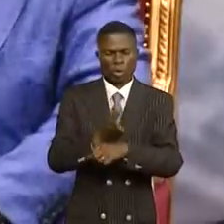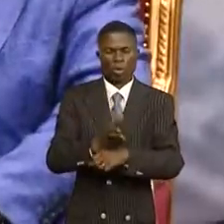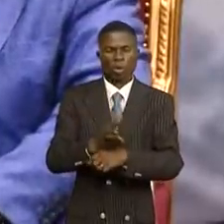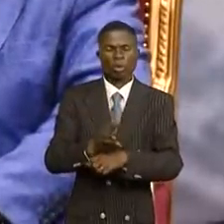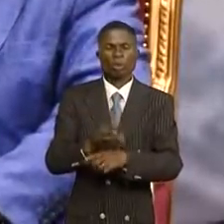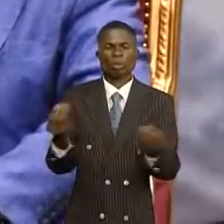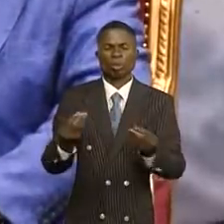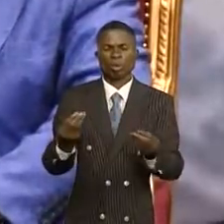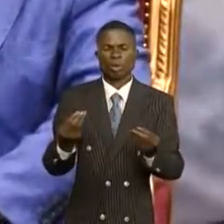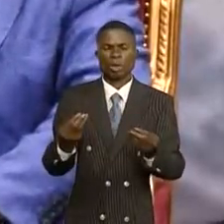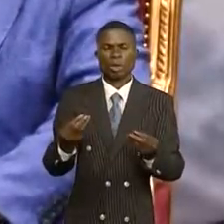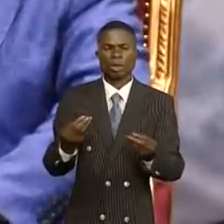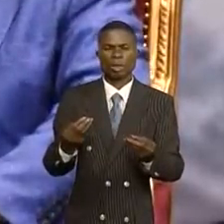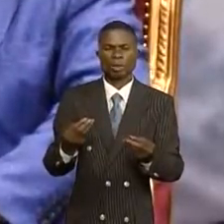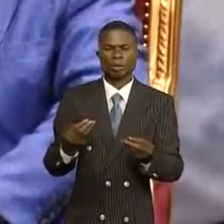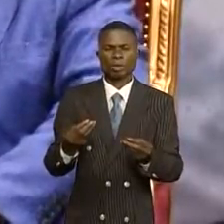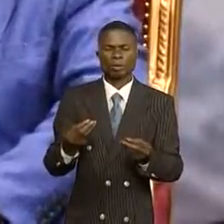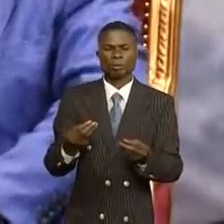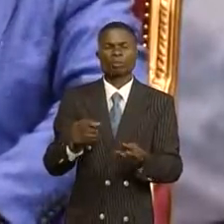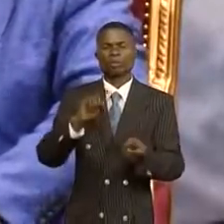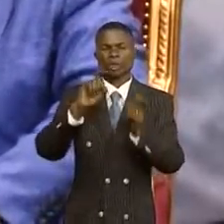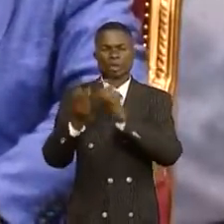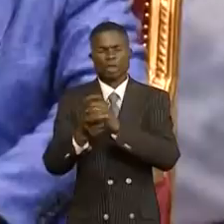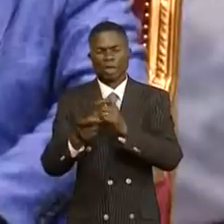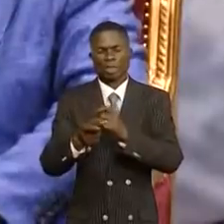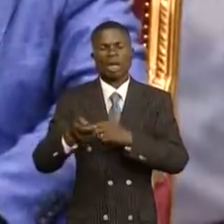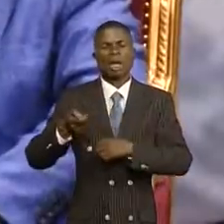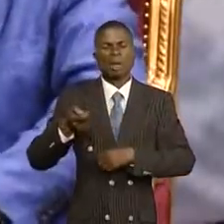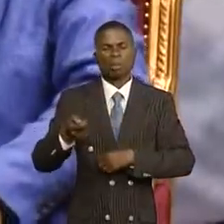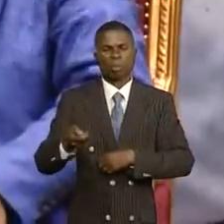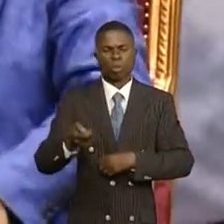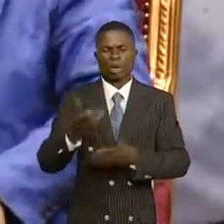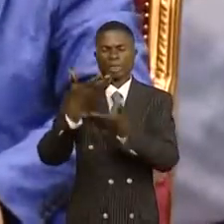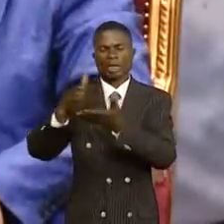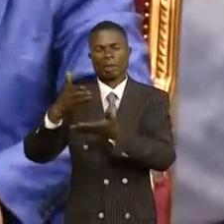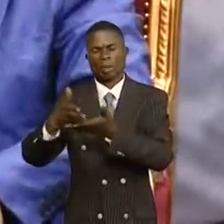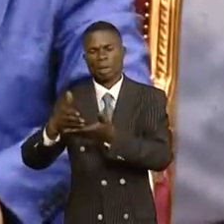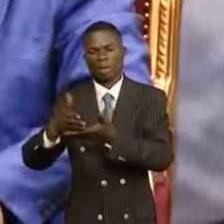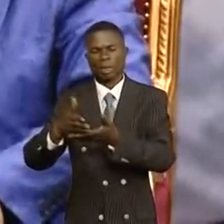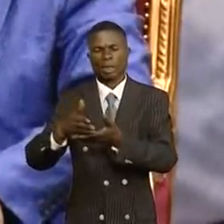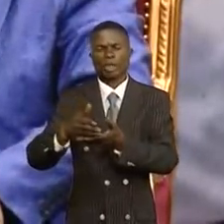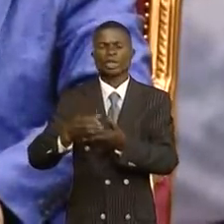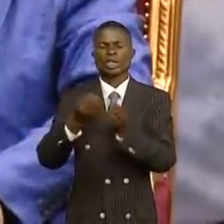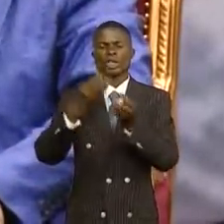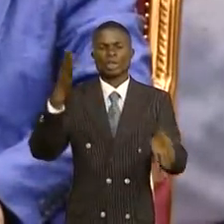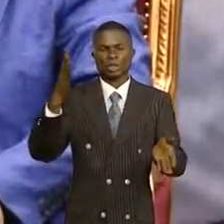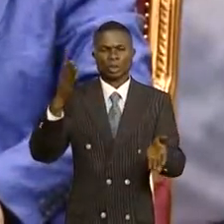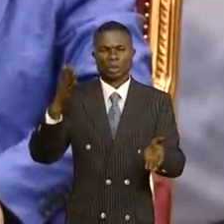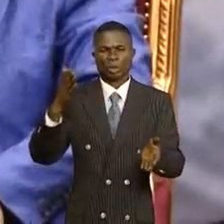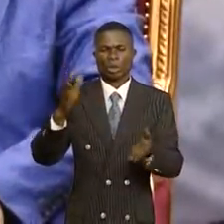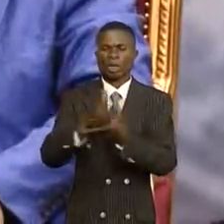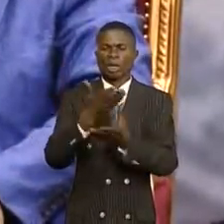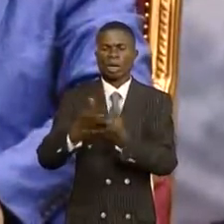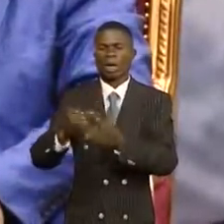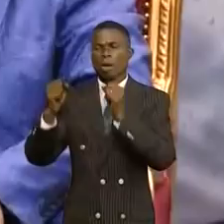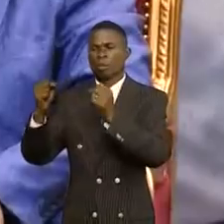constitutionnaliser une clé de répartition des ressources entre le